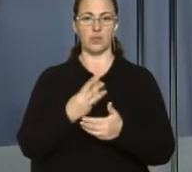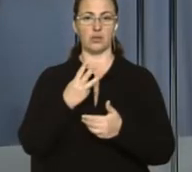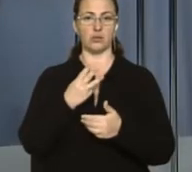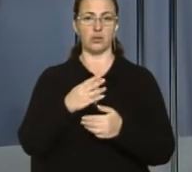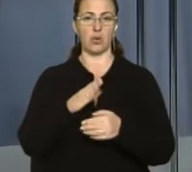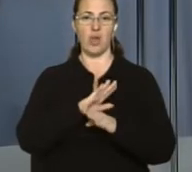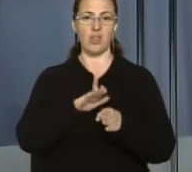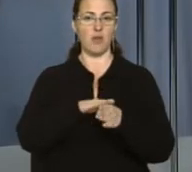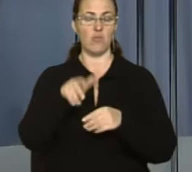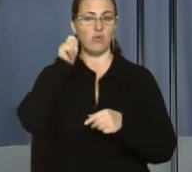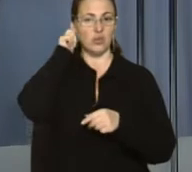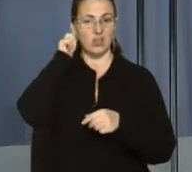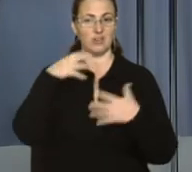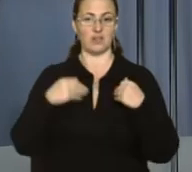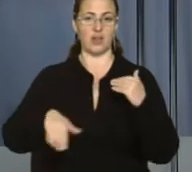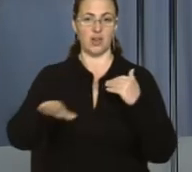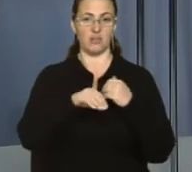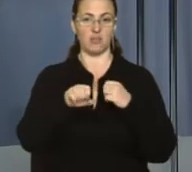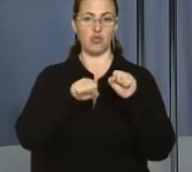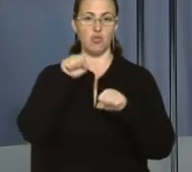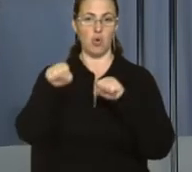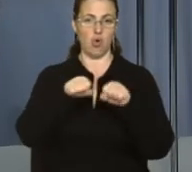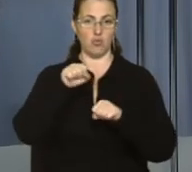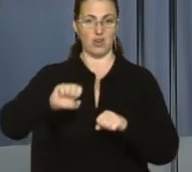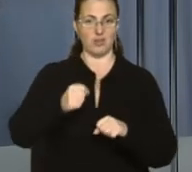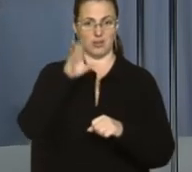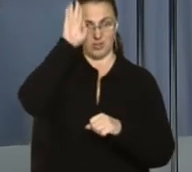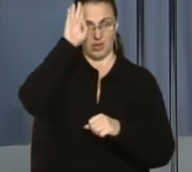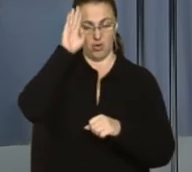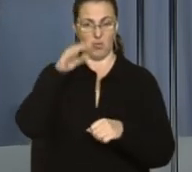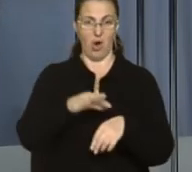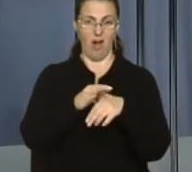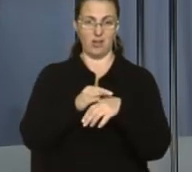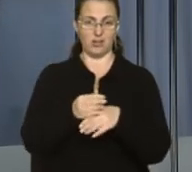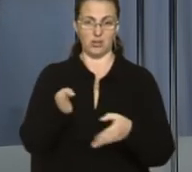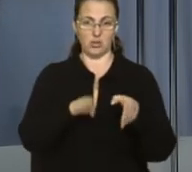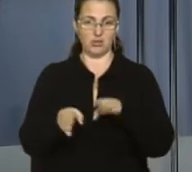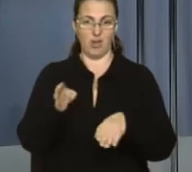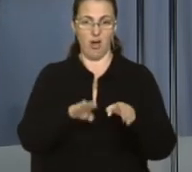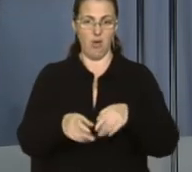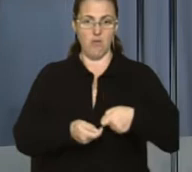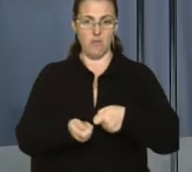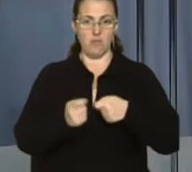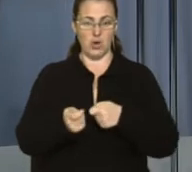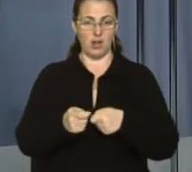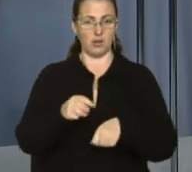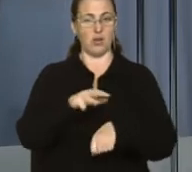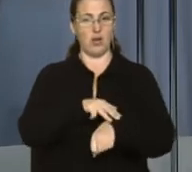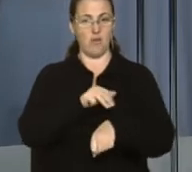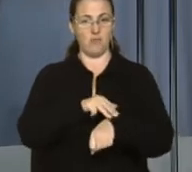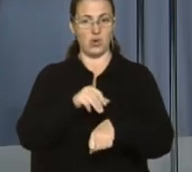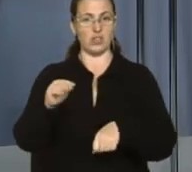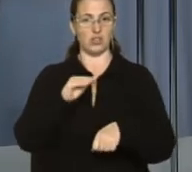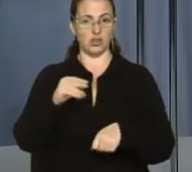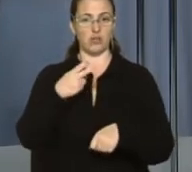неповнолітніх на Львівщині побили знайомого через борг, а тіло закопали. До дільничного офіцера Жовківського відділення поліції 24